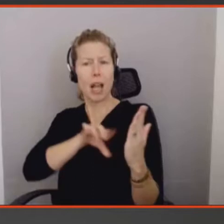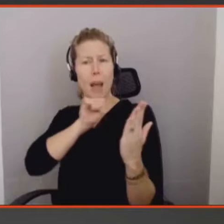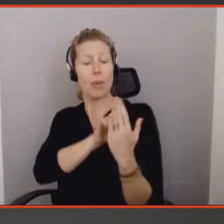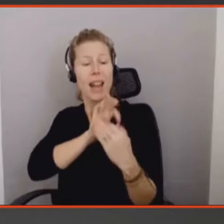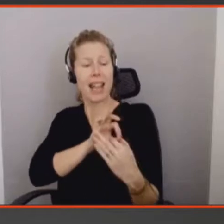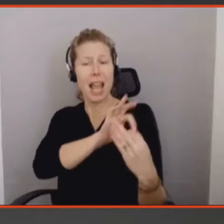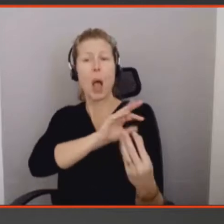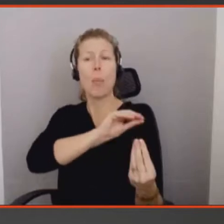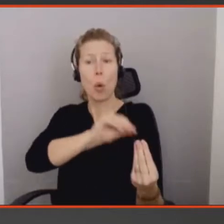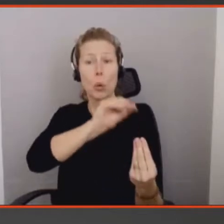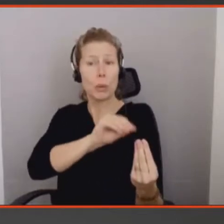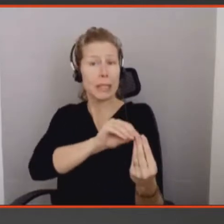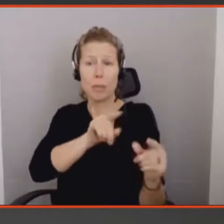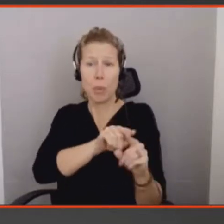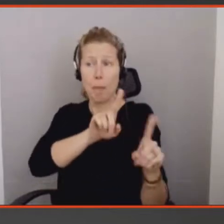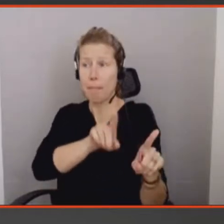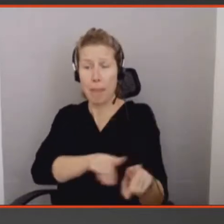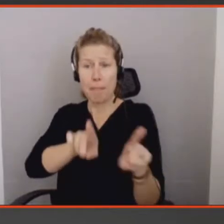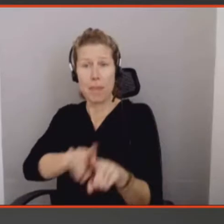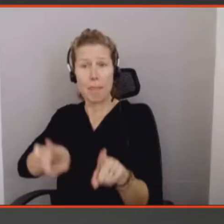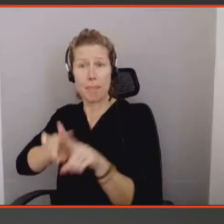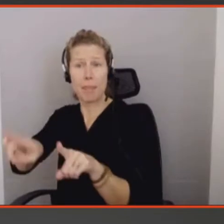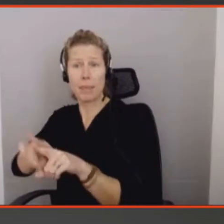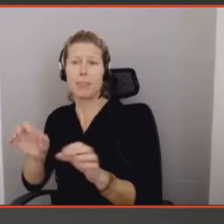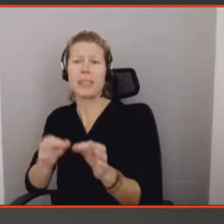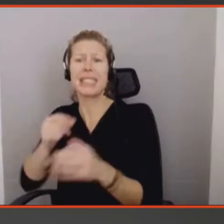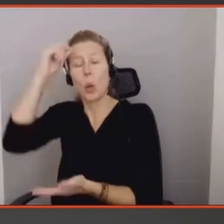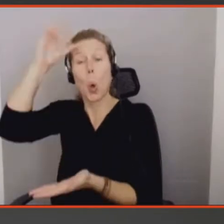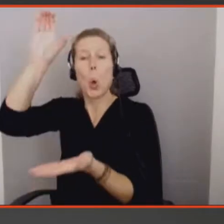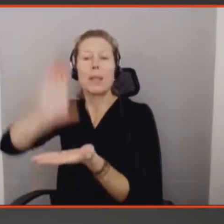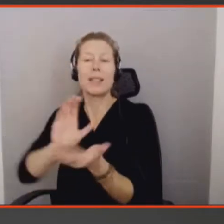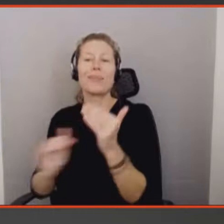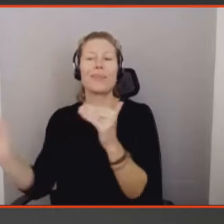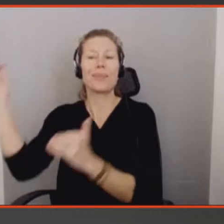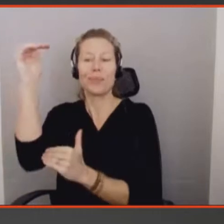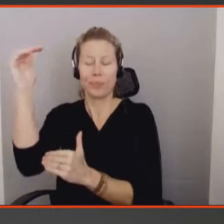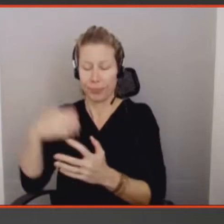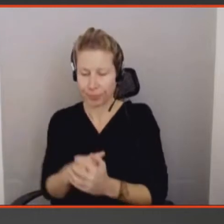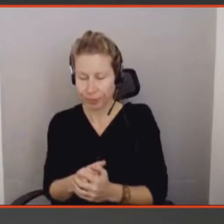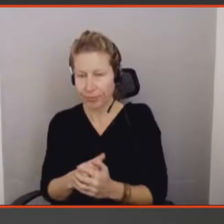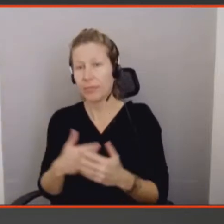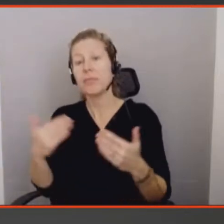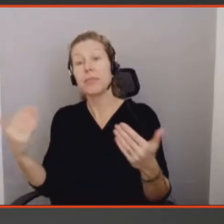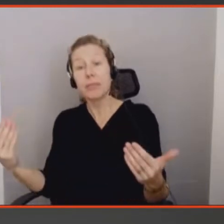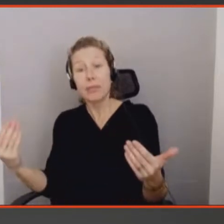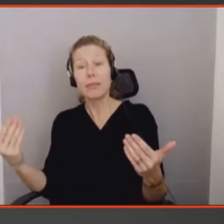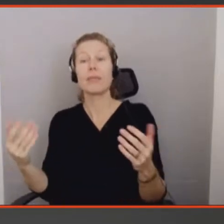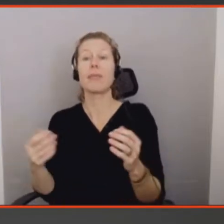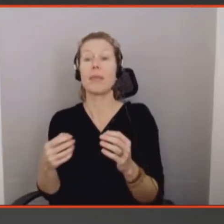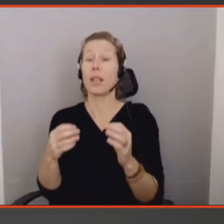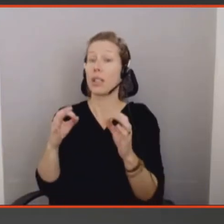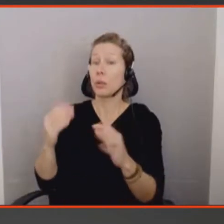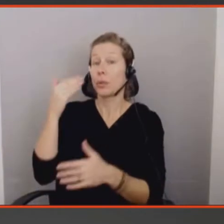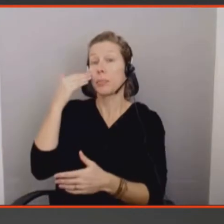concepts un petit peu supérieurs. Et du coup, si on conçoit pour ces similarités, pour ces concepts supérieurs, on va en fait toucher et ouvrir des